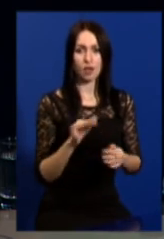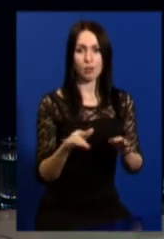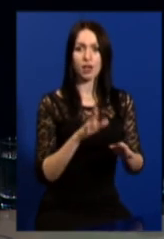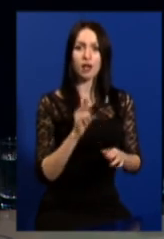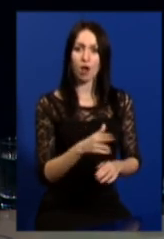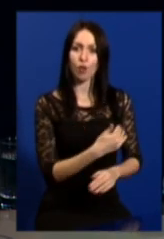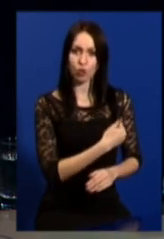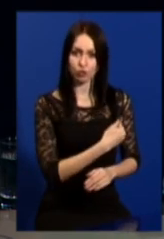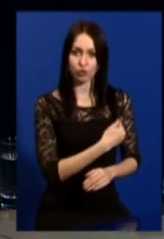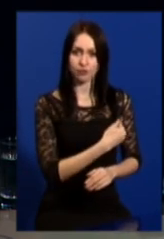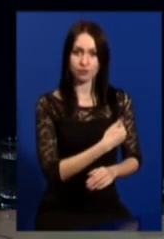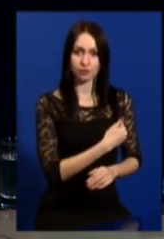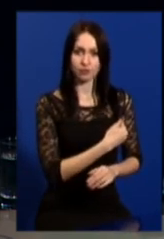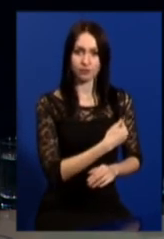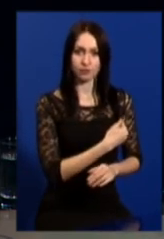так, як вона хоче.